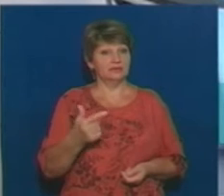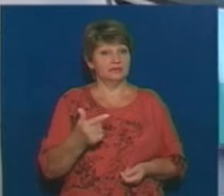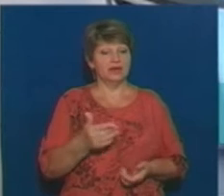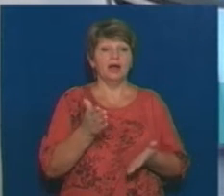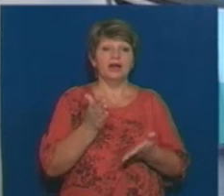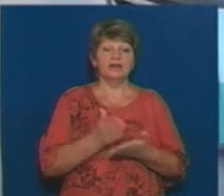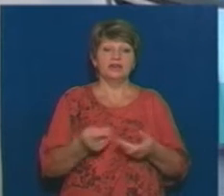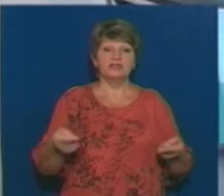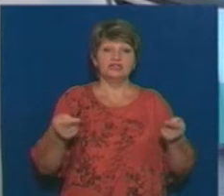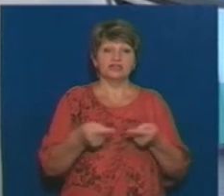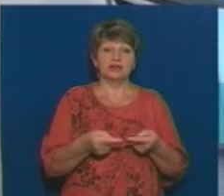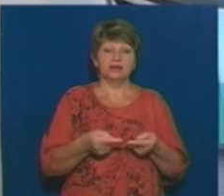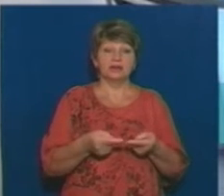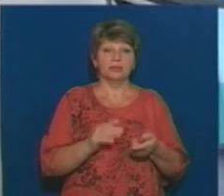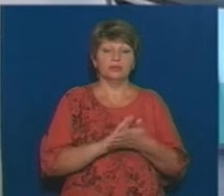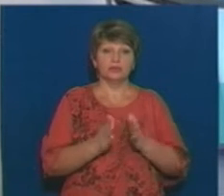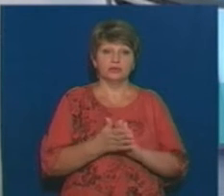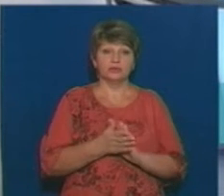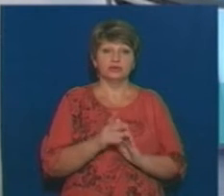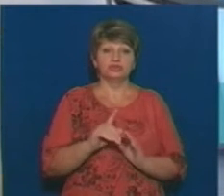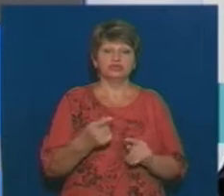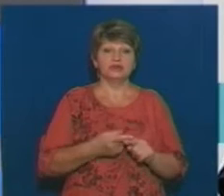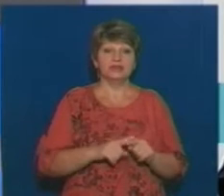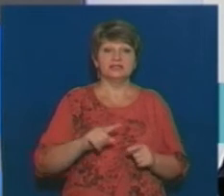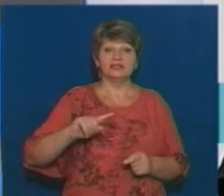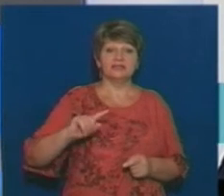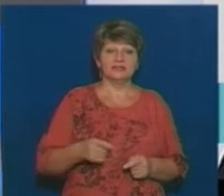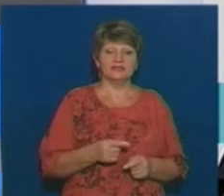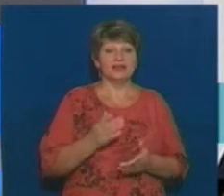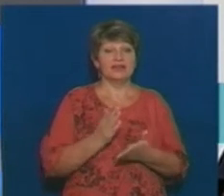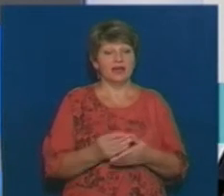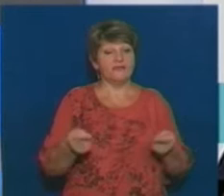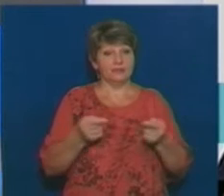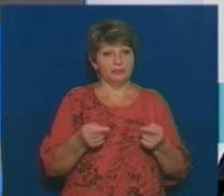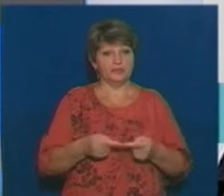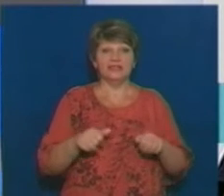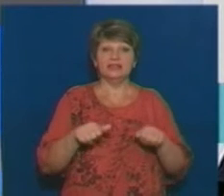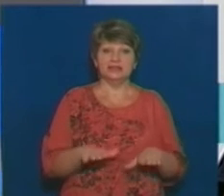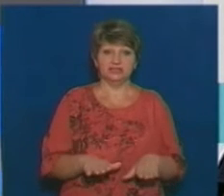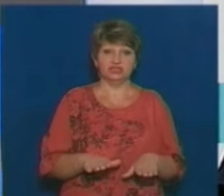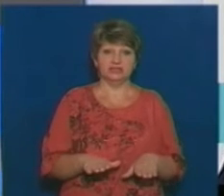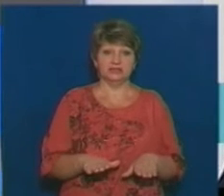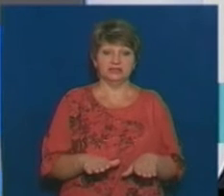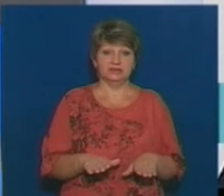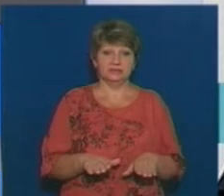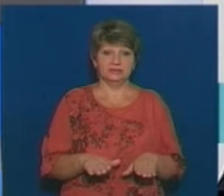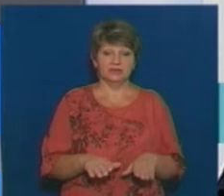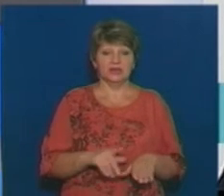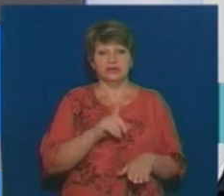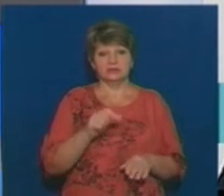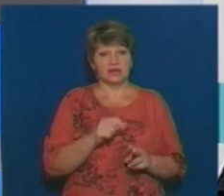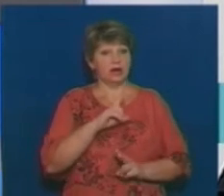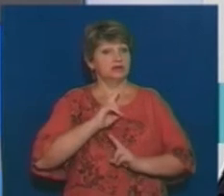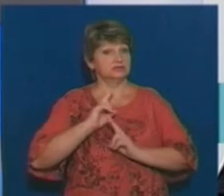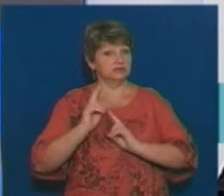антимонопольного комітету України, що такі вимоги є дискримінаційними. Є відповідні рішення, теж за відповідними скаргами